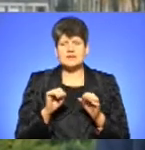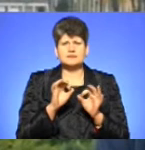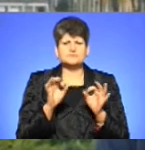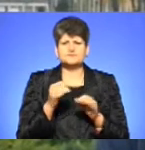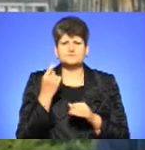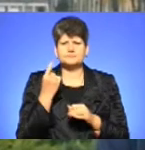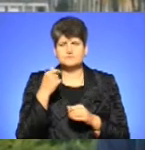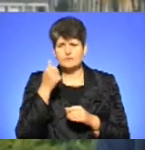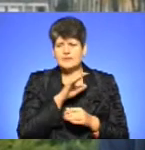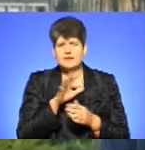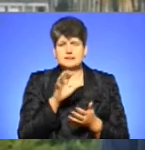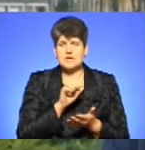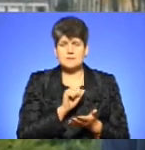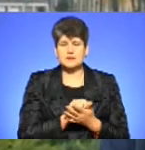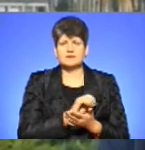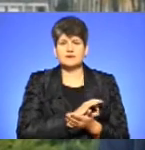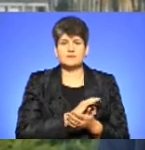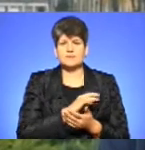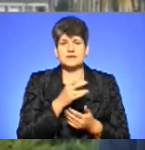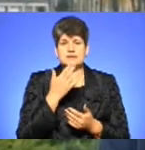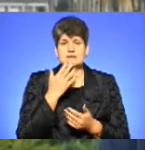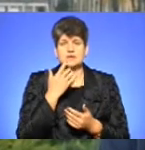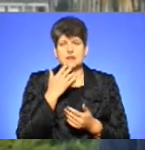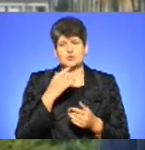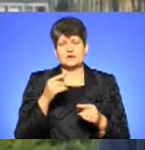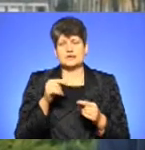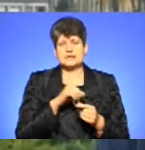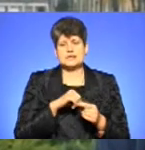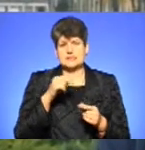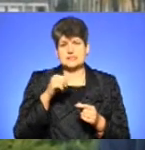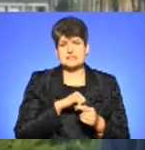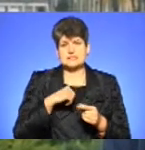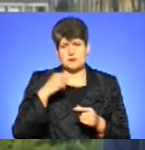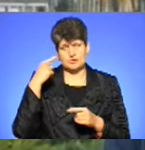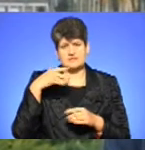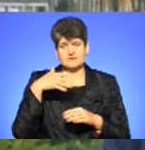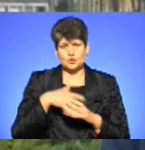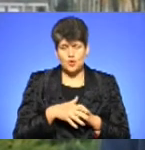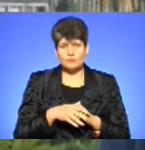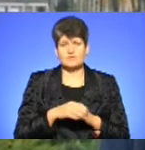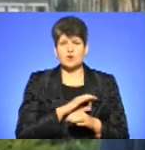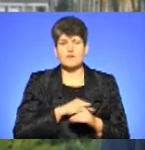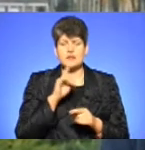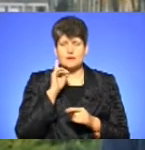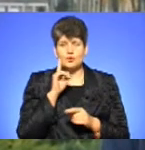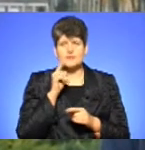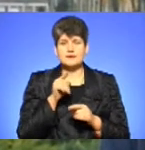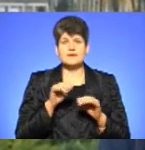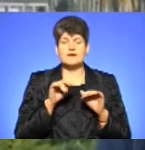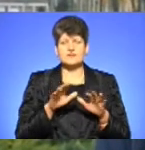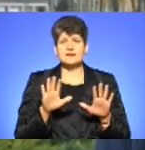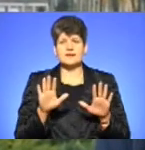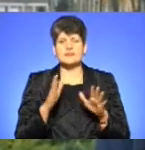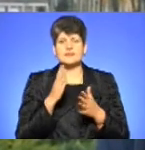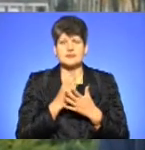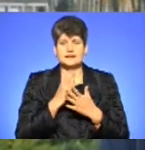фактично не займалася вихованням національної самосвідомості населення, вихованням нашої молоді. Ті явища, які є в нас на Донбасі,